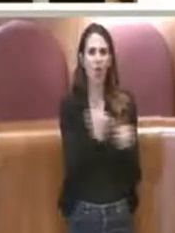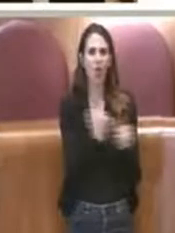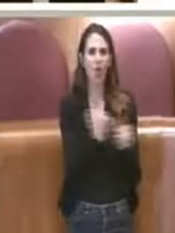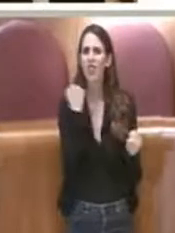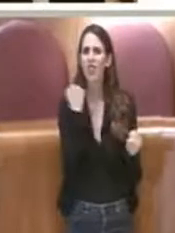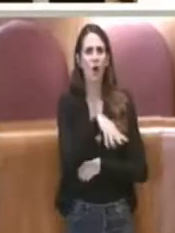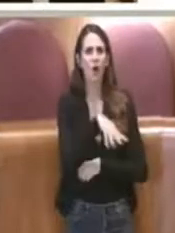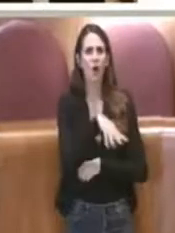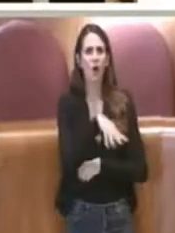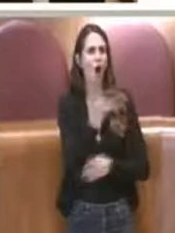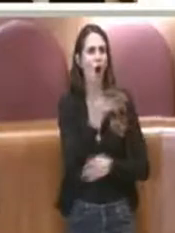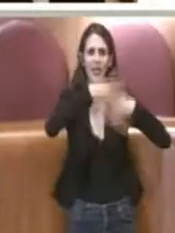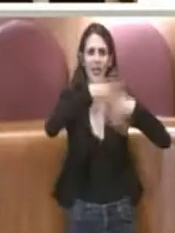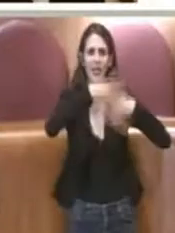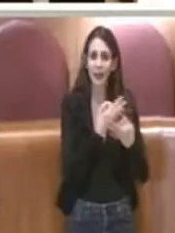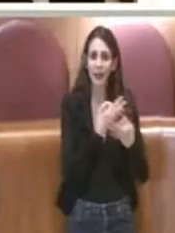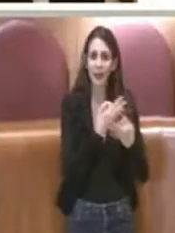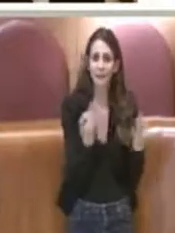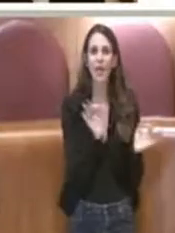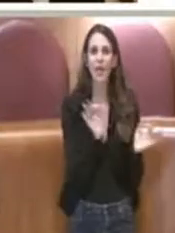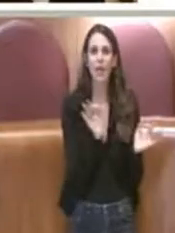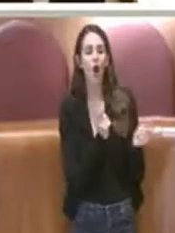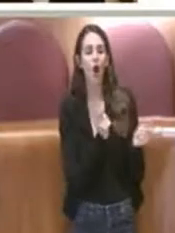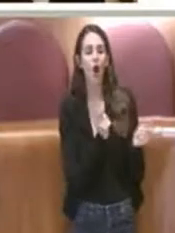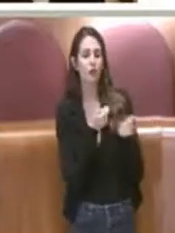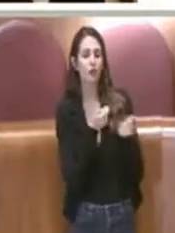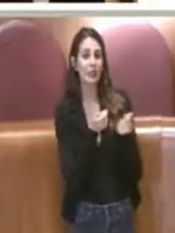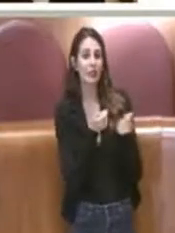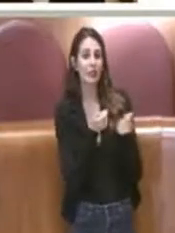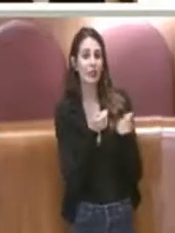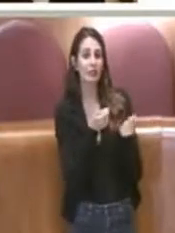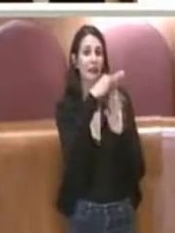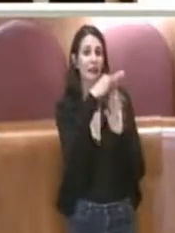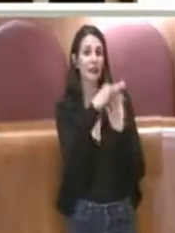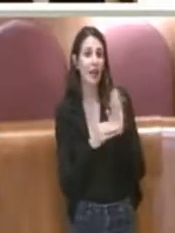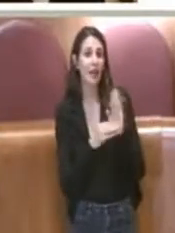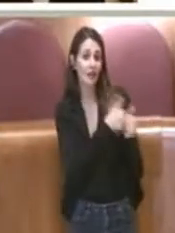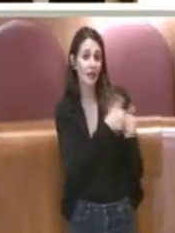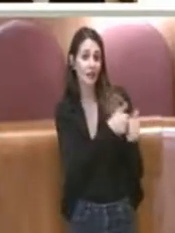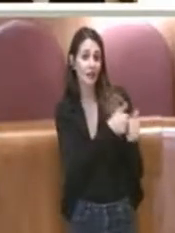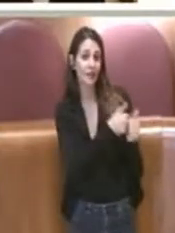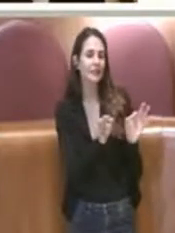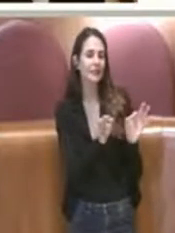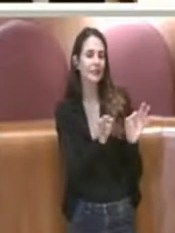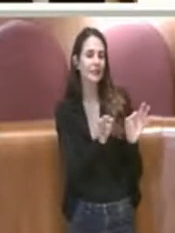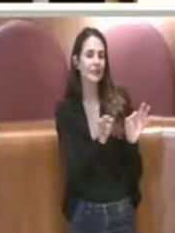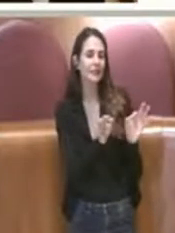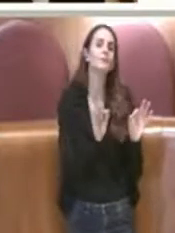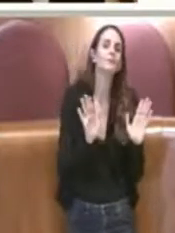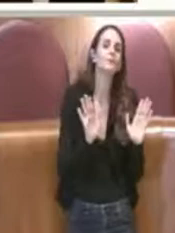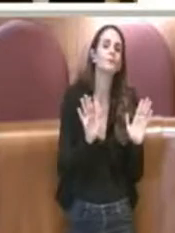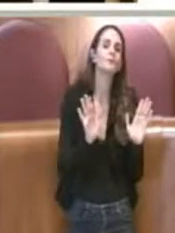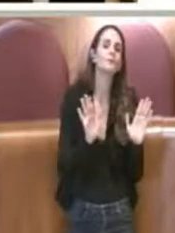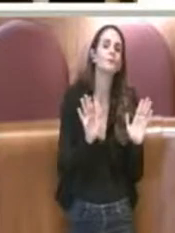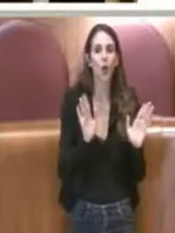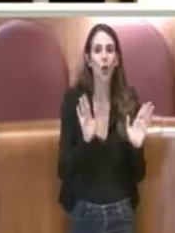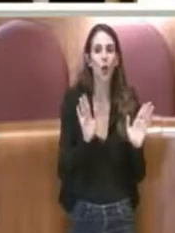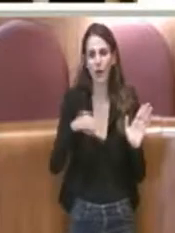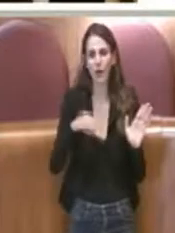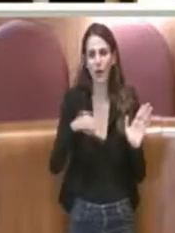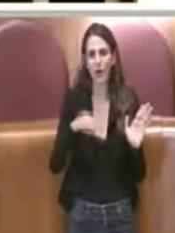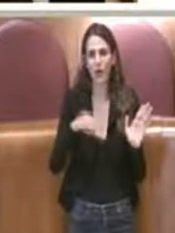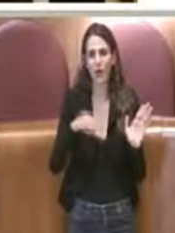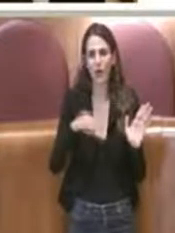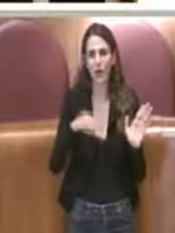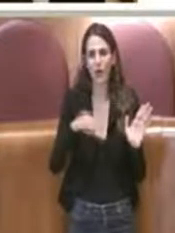bene, non erano stati gestiti nel pieno rispetto di quello che il codice degli appalti, come spesso ci ricorda l'Oref quando